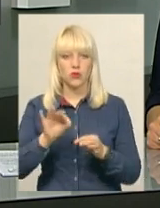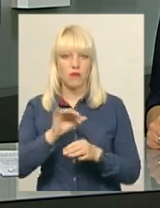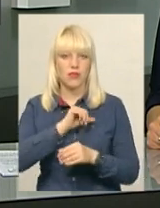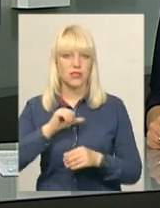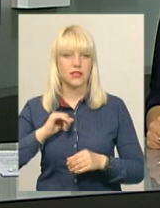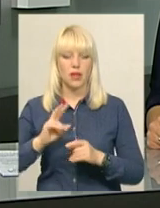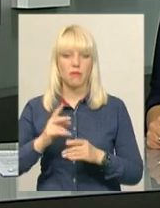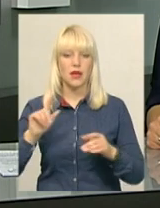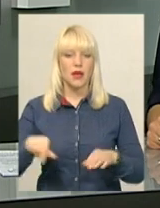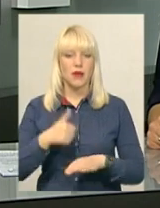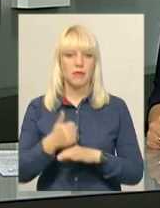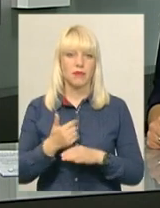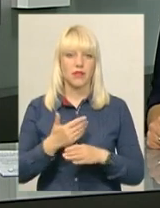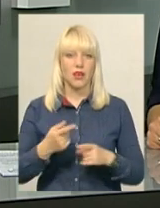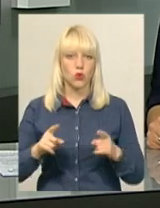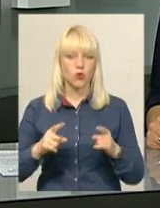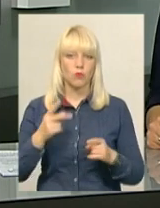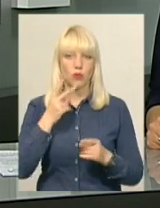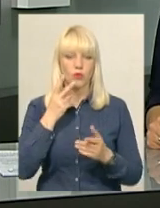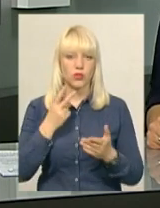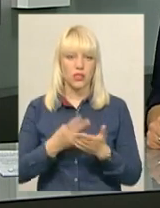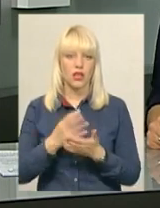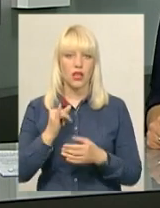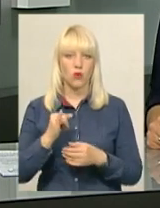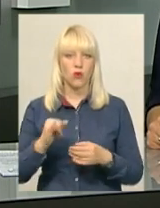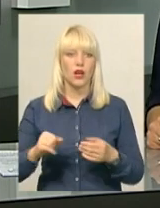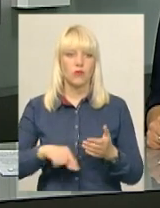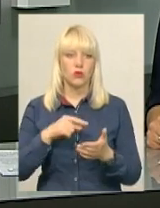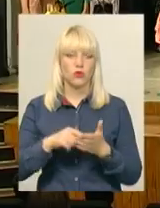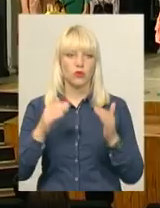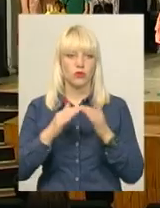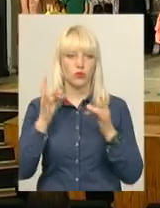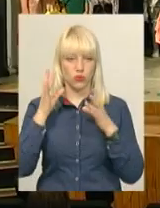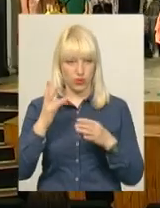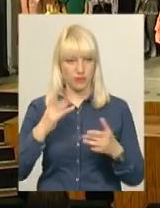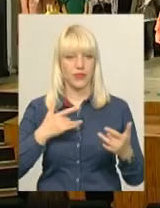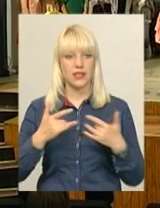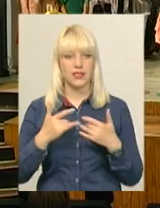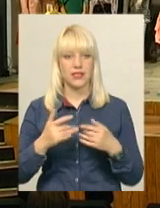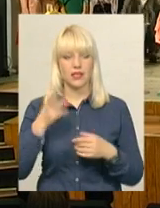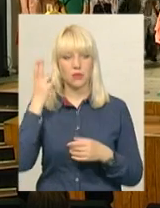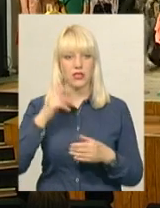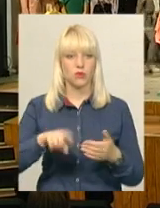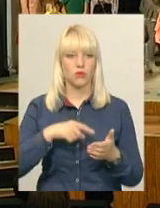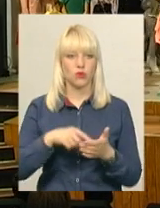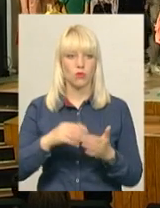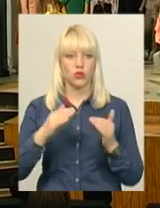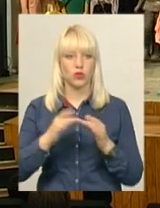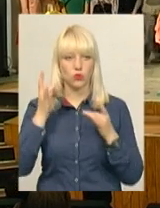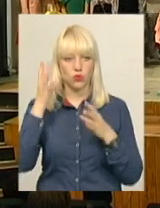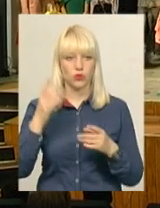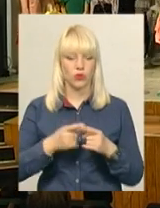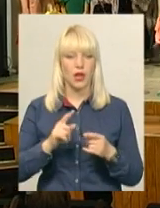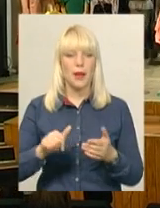'єру вилаштували у міському будинку культури. Тетяна Ворожцова розкаже більше. На сцені Хмельницького міського будинку культури прем'єра